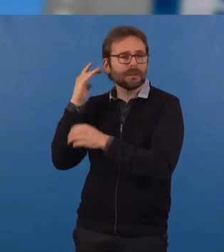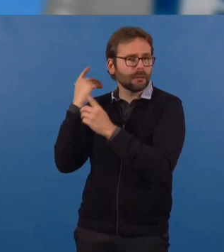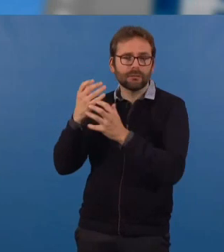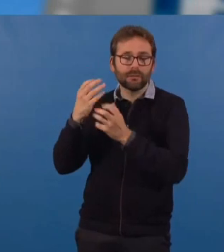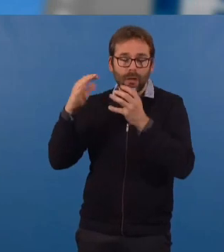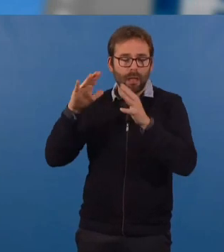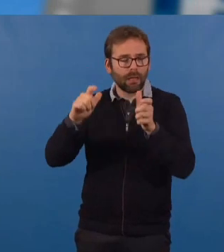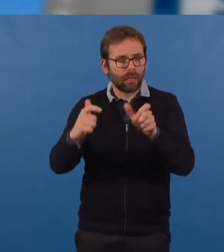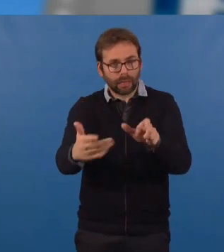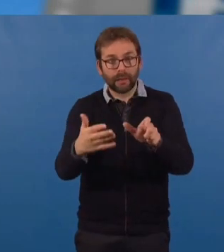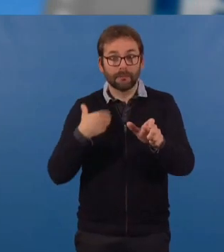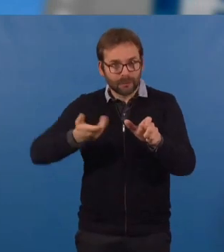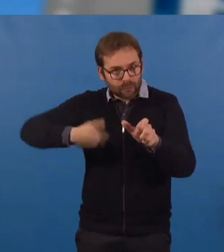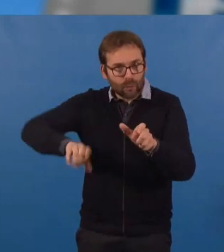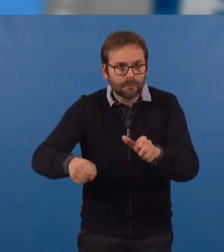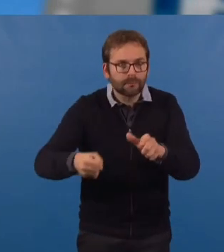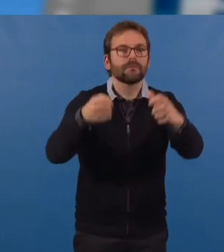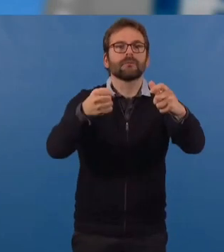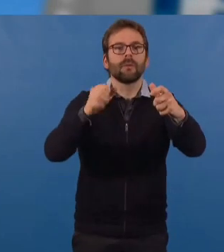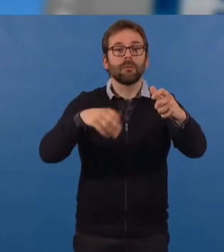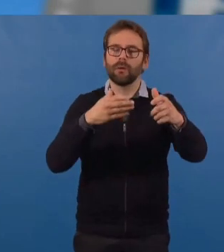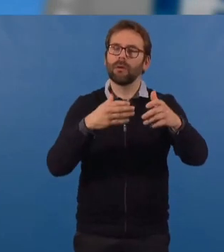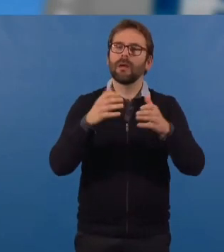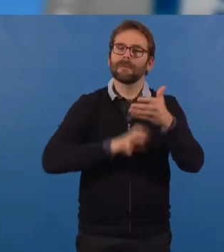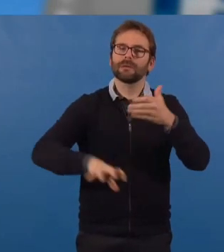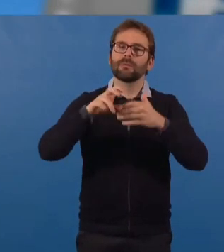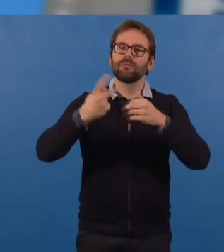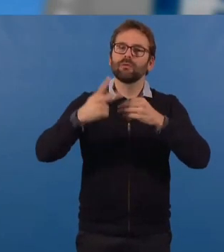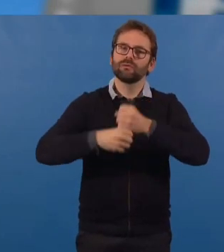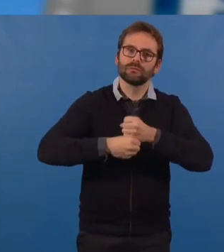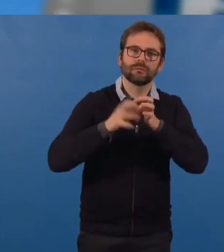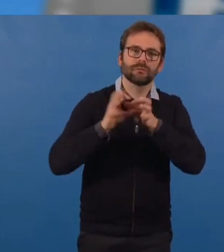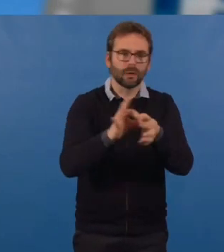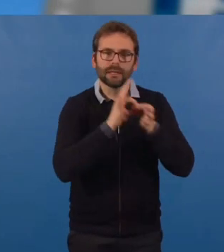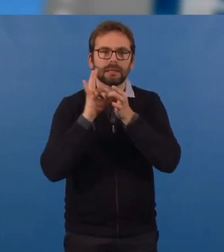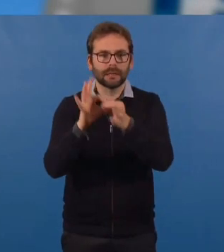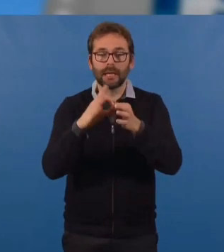'hui comme demain, sur le terrain, une métropole plus solidaire et respectueuse de son environnement. Je vous remercie de votre attention.